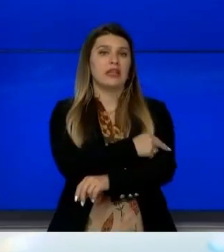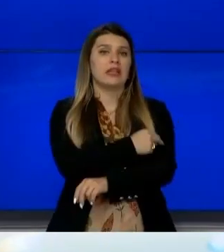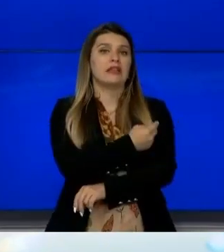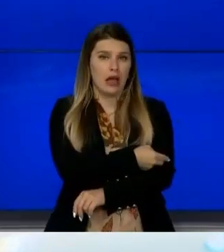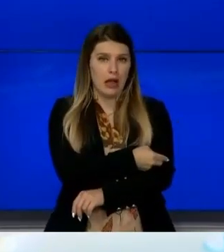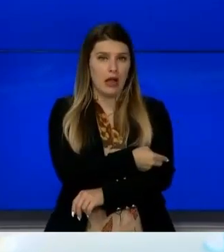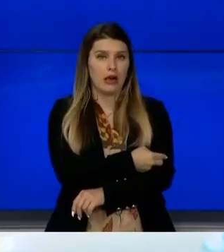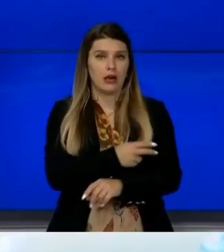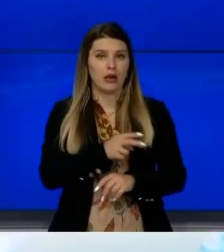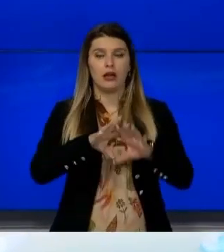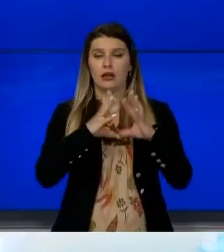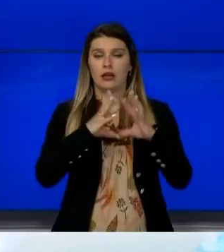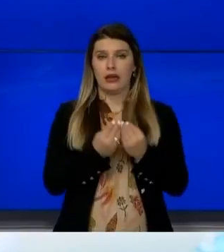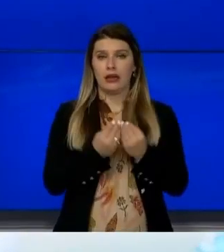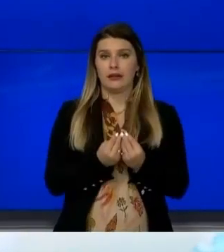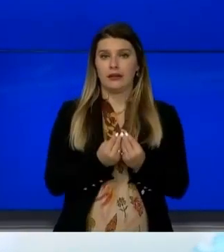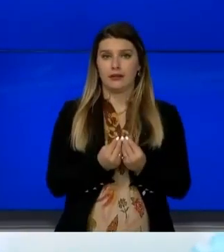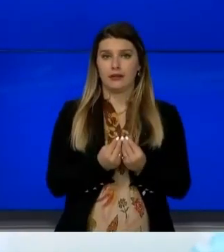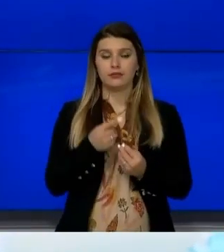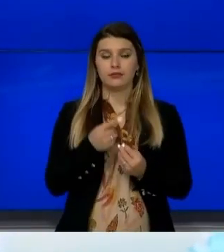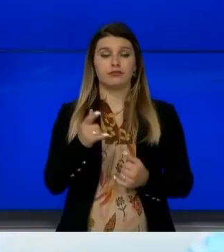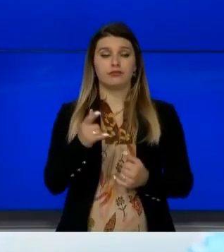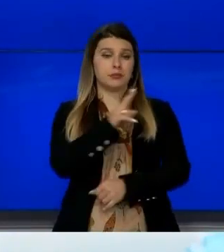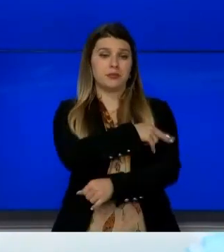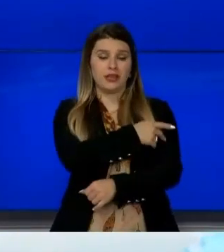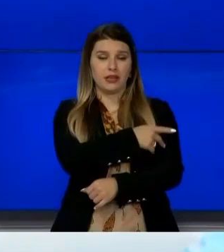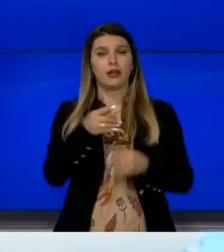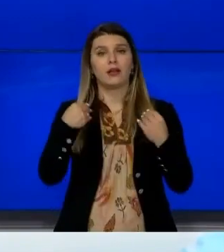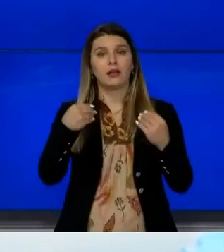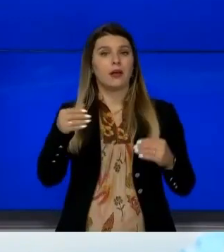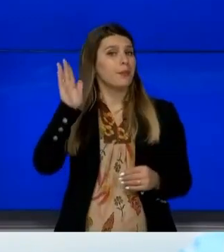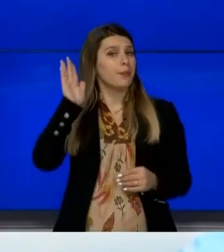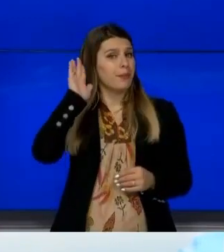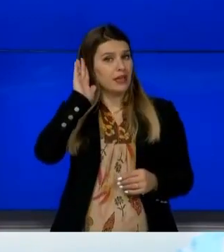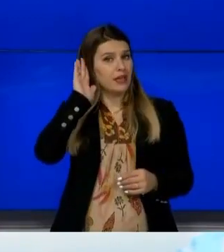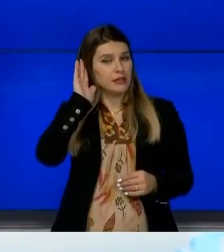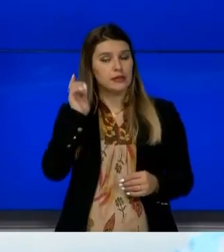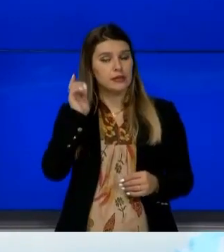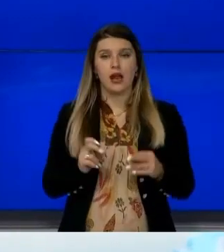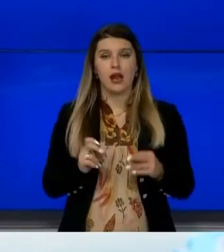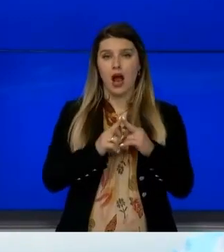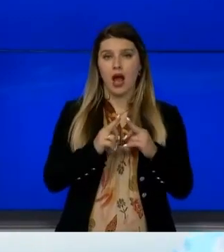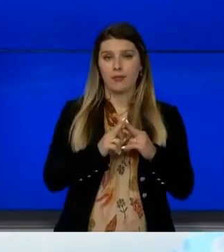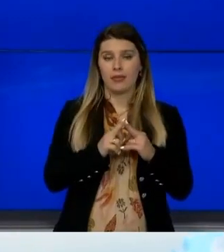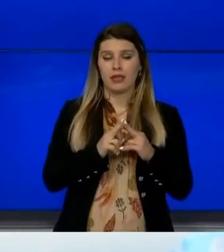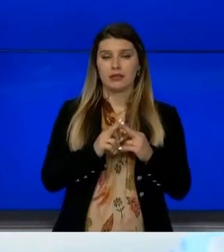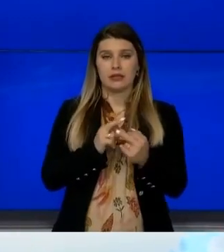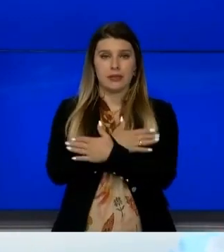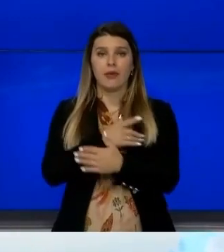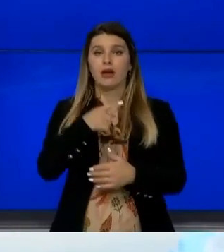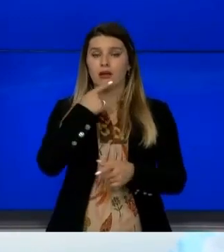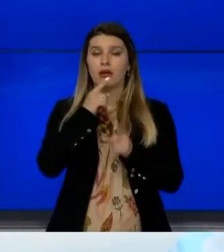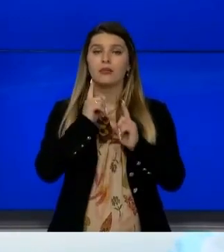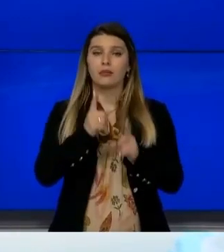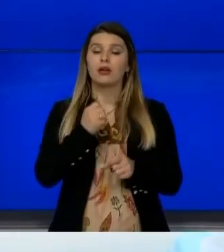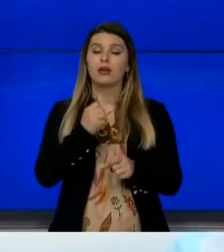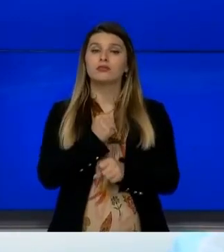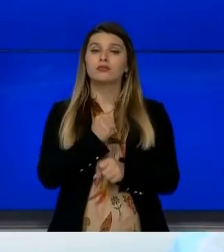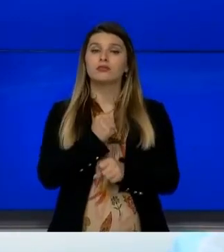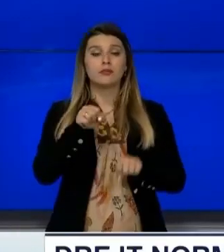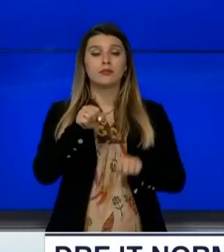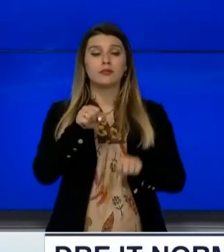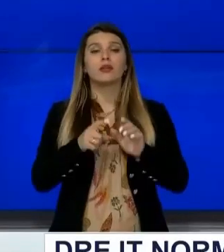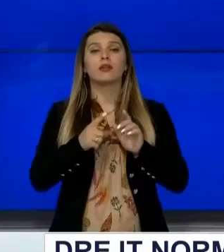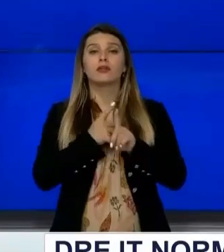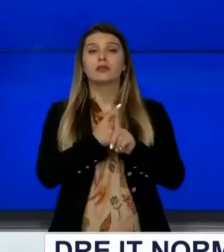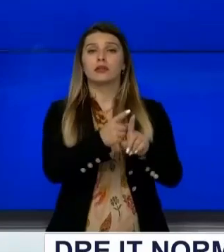edhe spitalet rajonale Nga QKUK, Ministri Shëndecis Armen Zemaj ka bërë thjerje që të vazhdoj zbetimi i masave Për